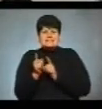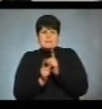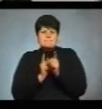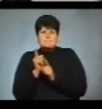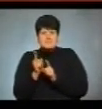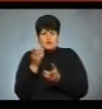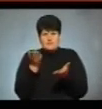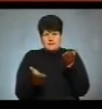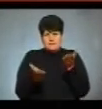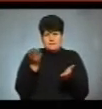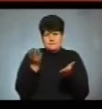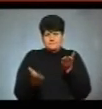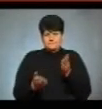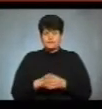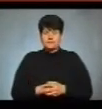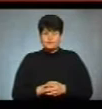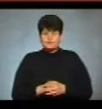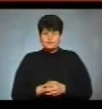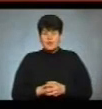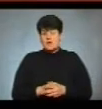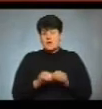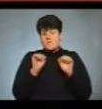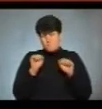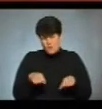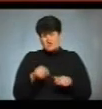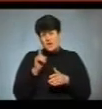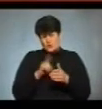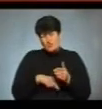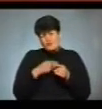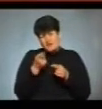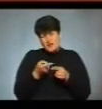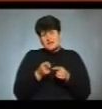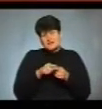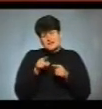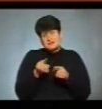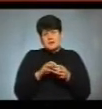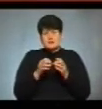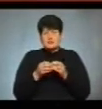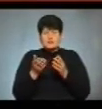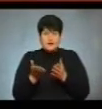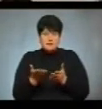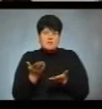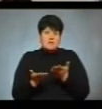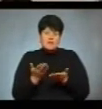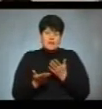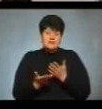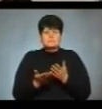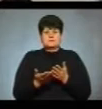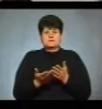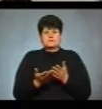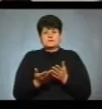позиції. Більше того, можна довіряти цим результатам, але, знову ж таки,